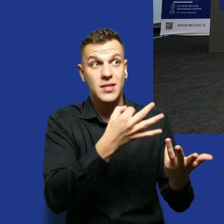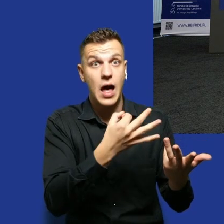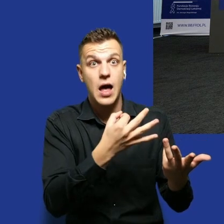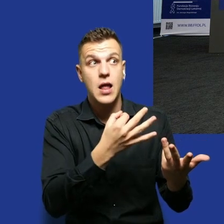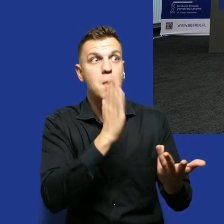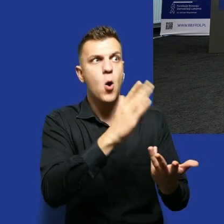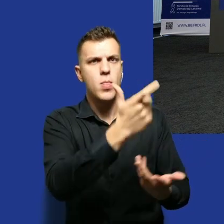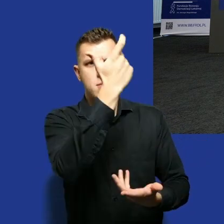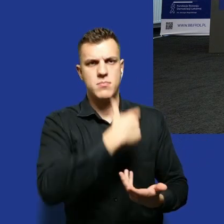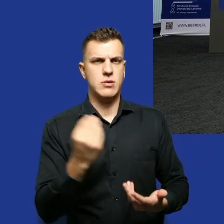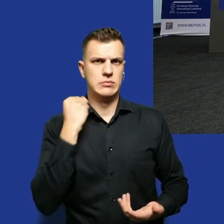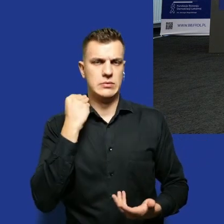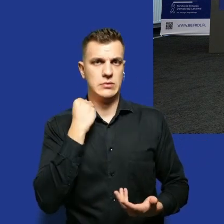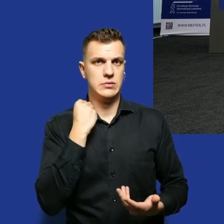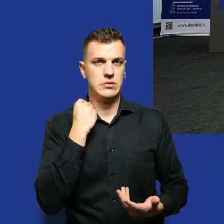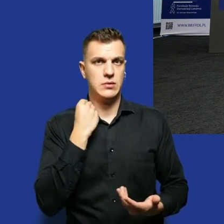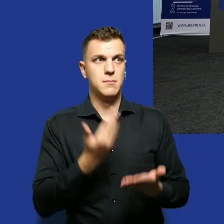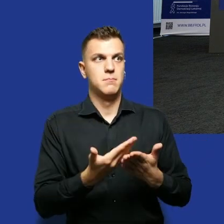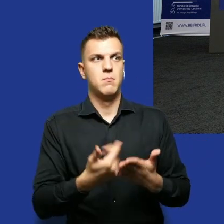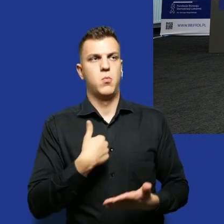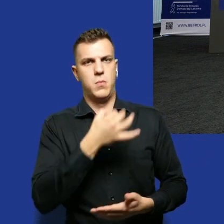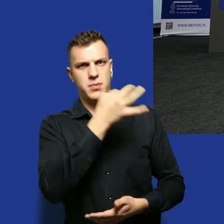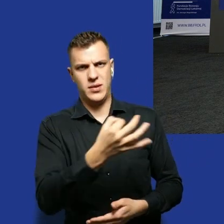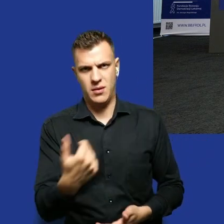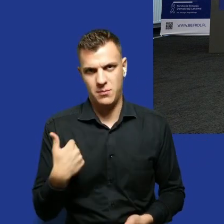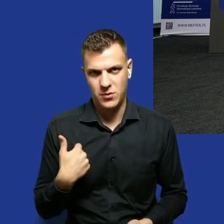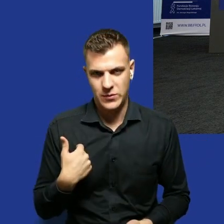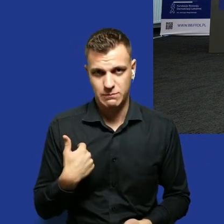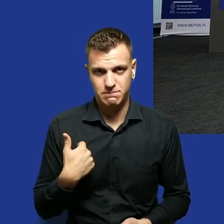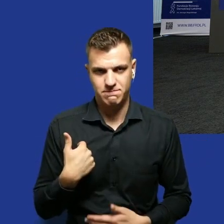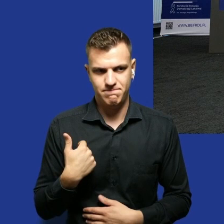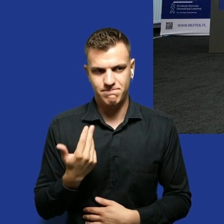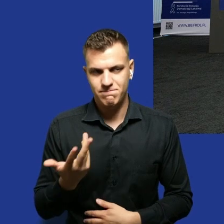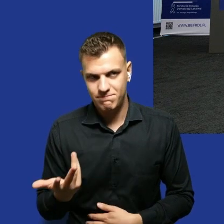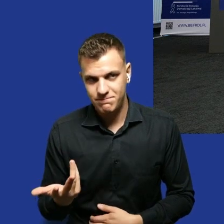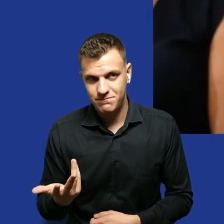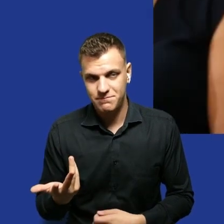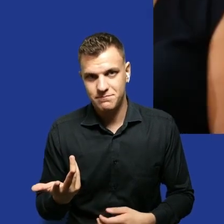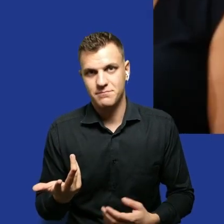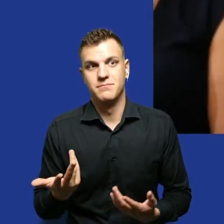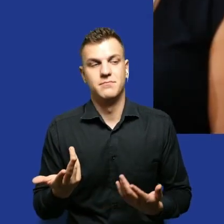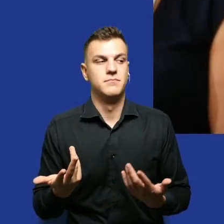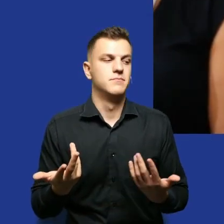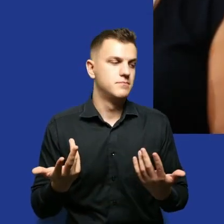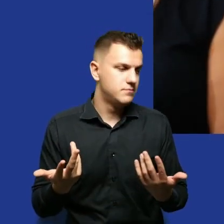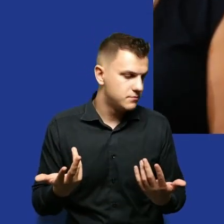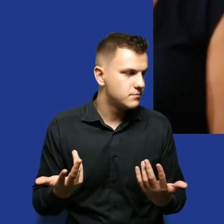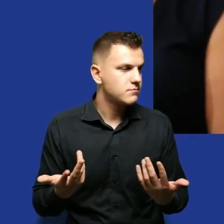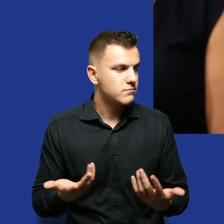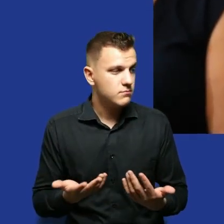właśnie przez to, że persona non grad. Tak, że pytam. Oczywiście spotkały mnie też z tego tytułu pewne